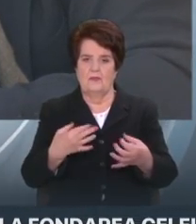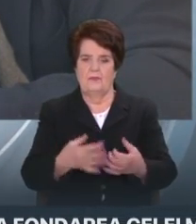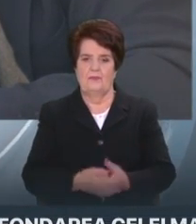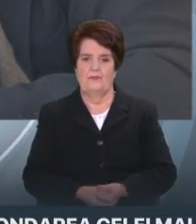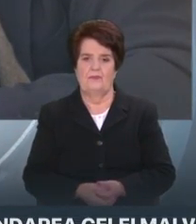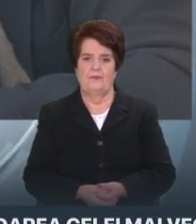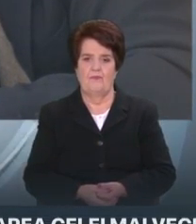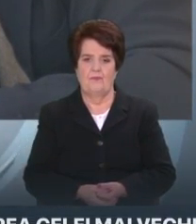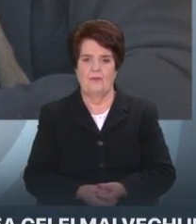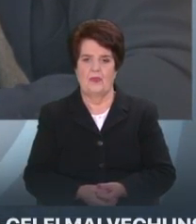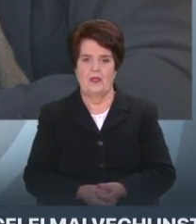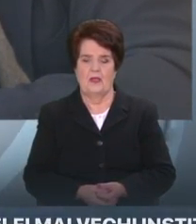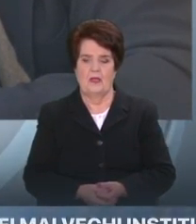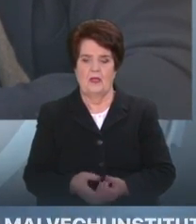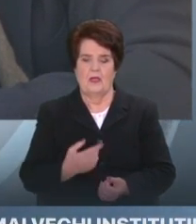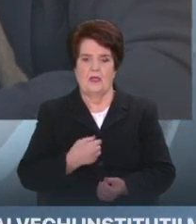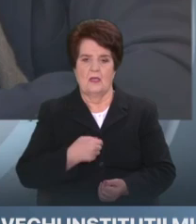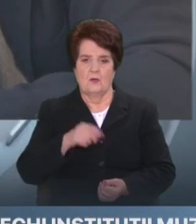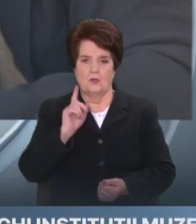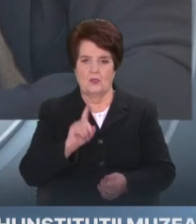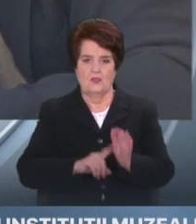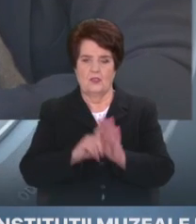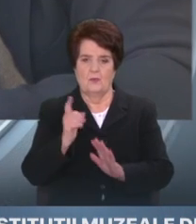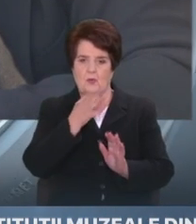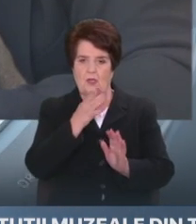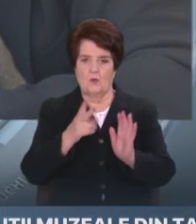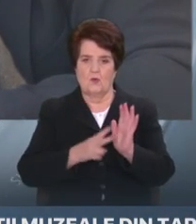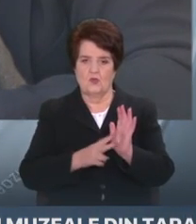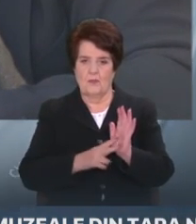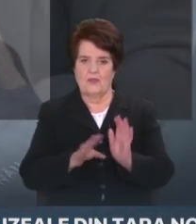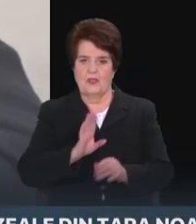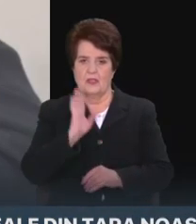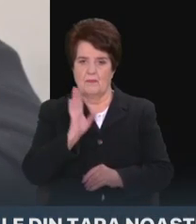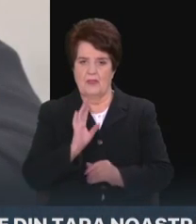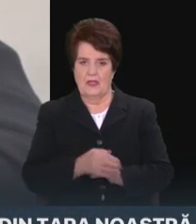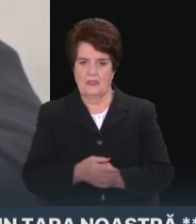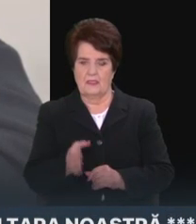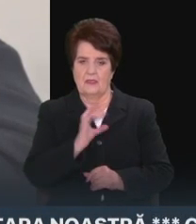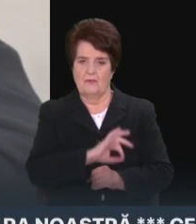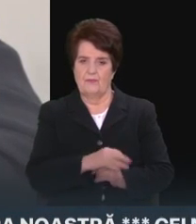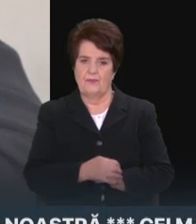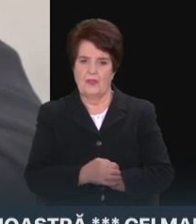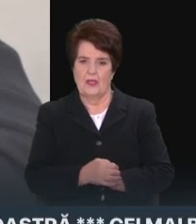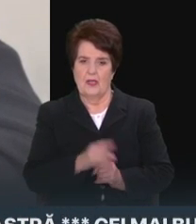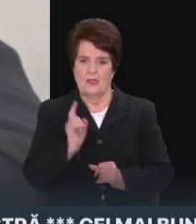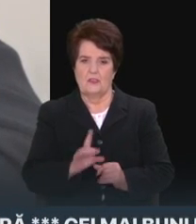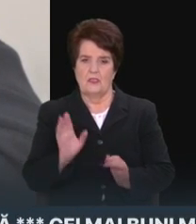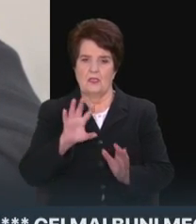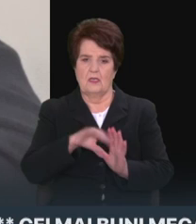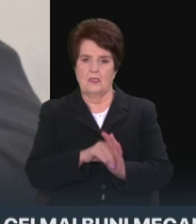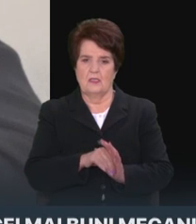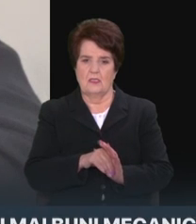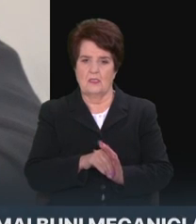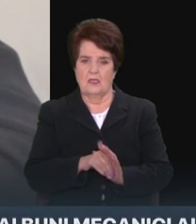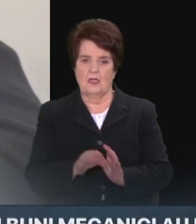Deci, începând cu ora 7 dimineața, când consumul crește brusc și intrăm în vârful